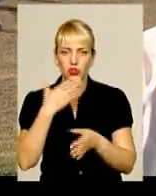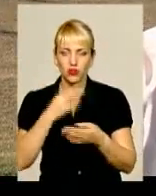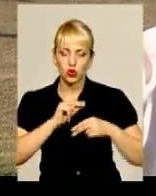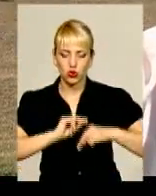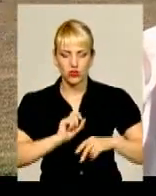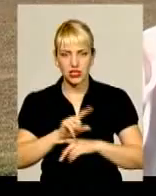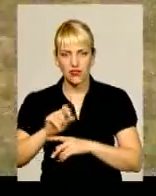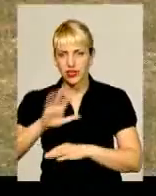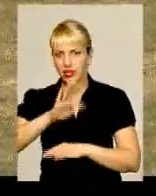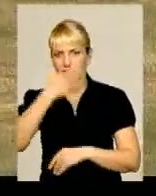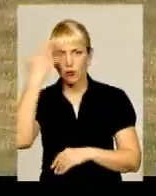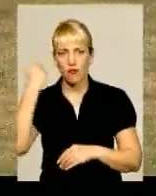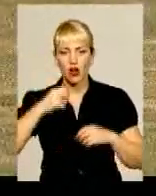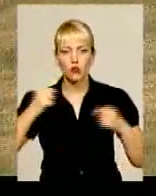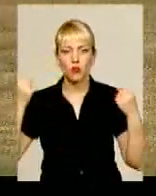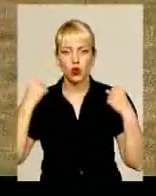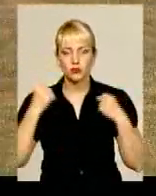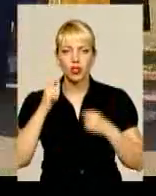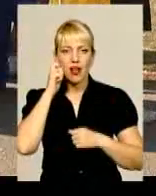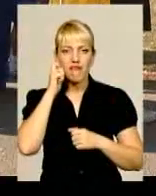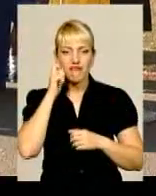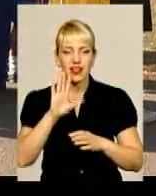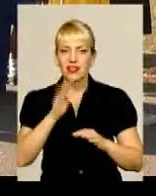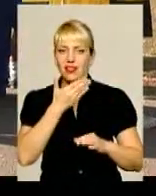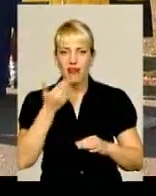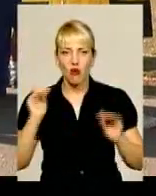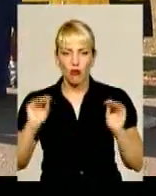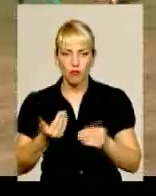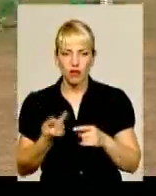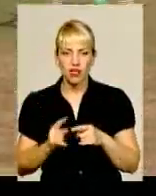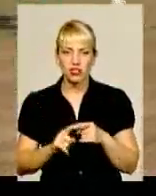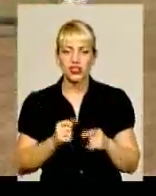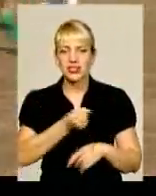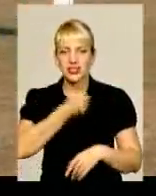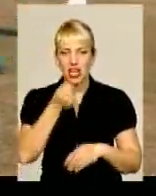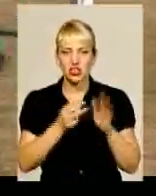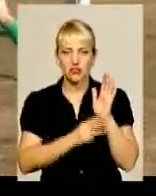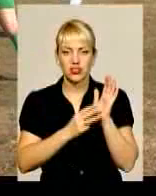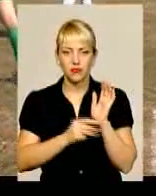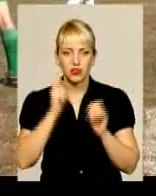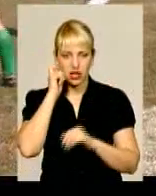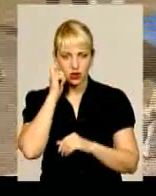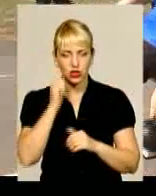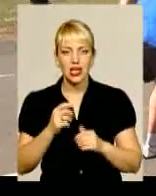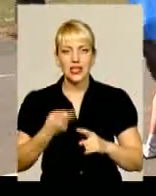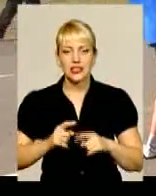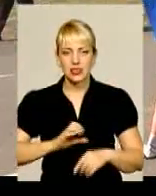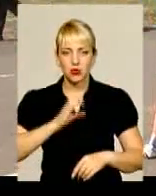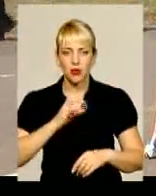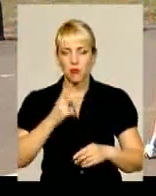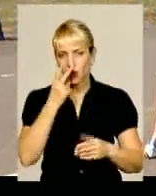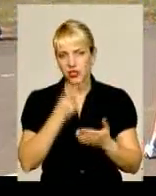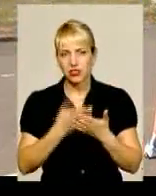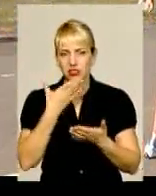не забувають і про спорт. Вік учасників необмежений. Найстаршому – за 80. Програма Спартакіада дозволяла кожному проявити свій